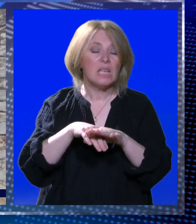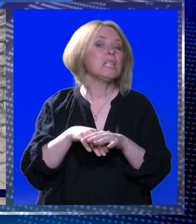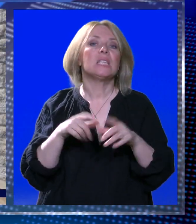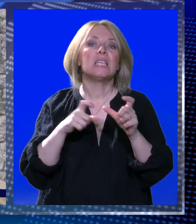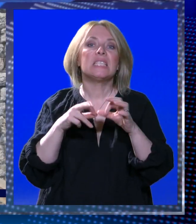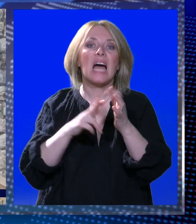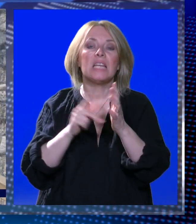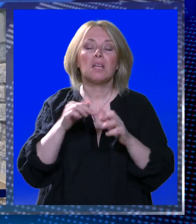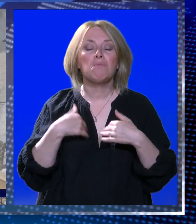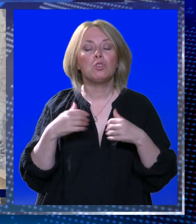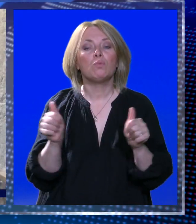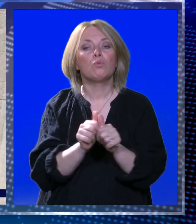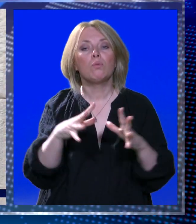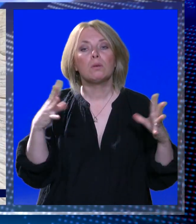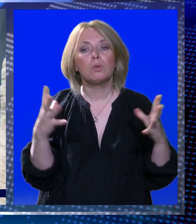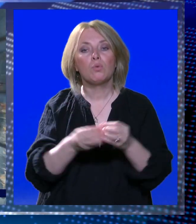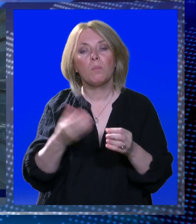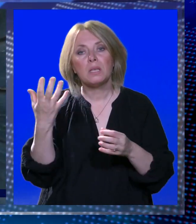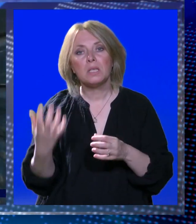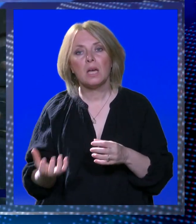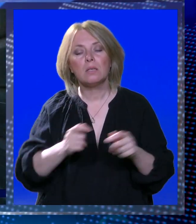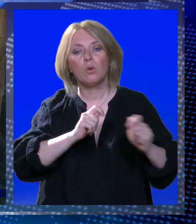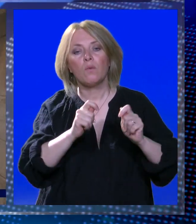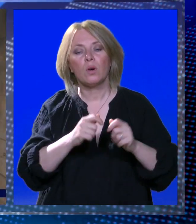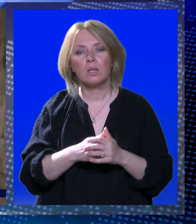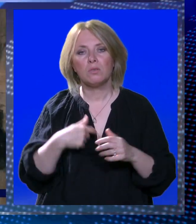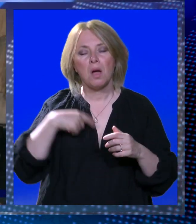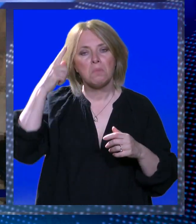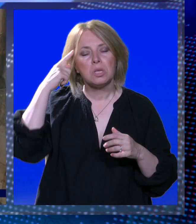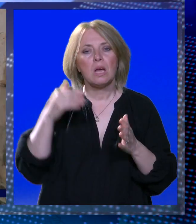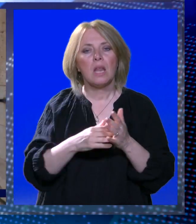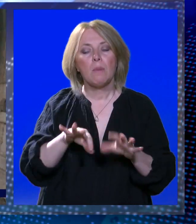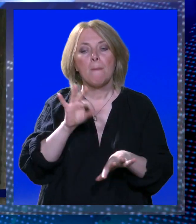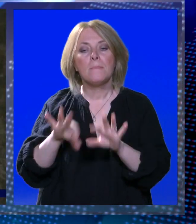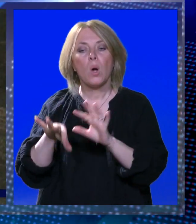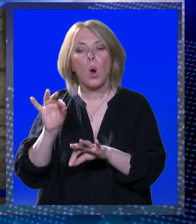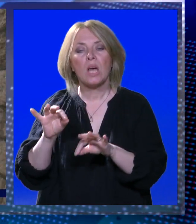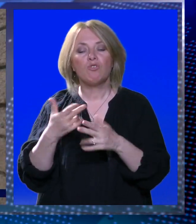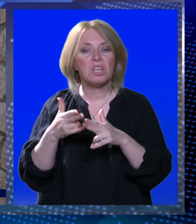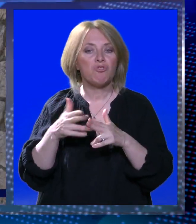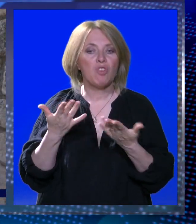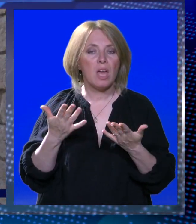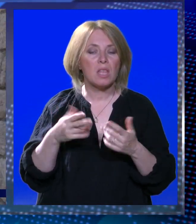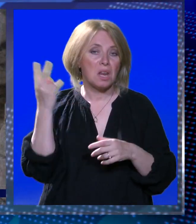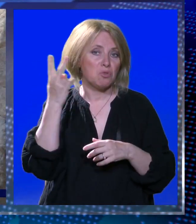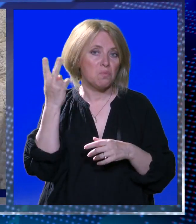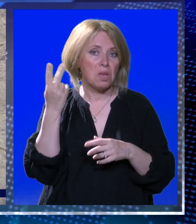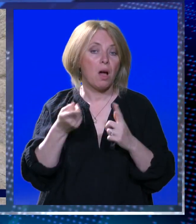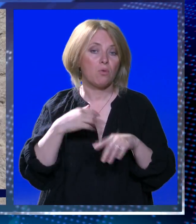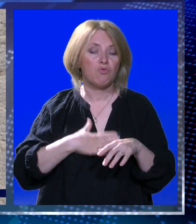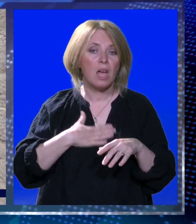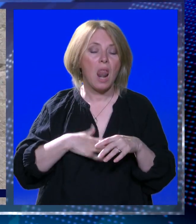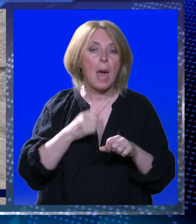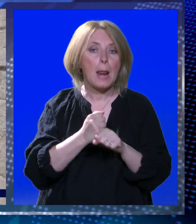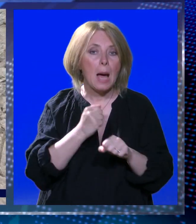Sa njima ćemo mi sjesti, dogovorit ćemo se, pronaćemo, mislim da treba za sve ljude pronaći nišu i kompromis i razumijevanje ako su